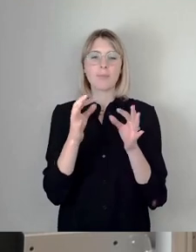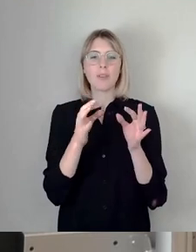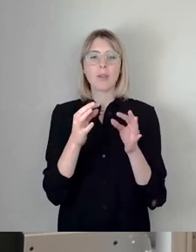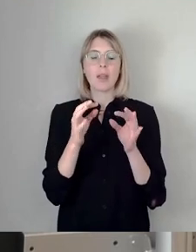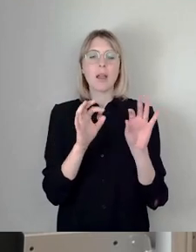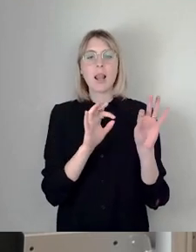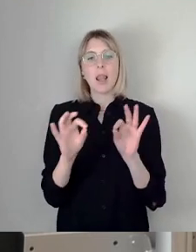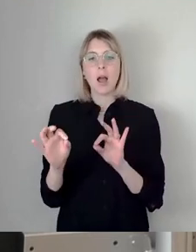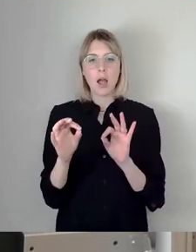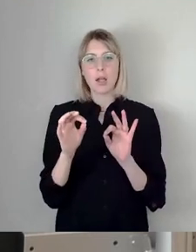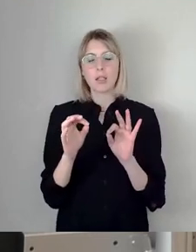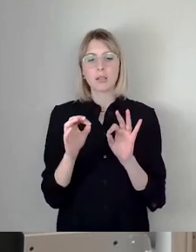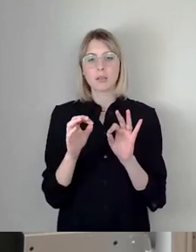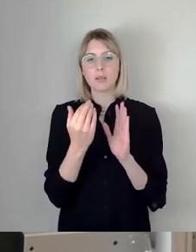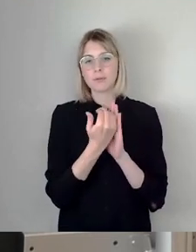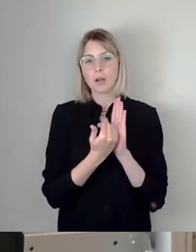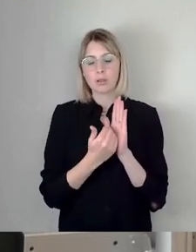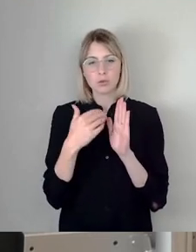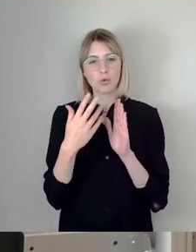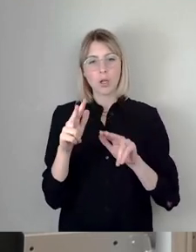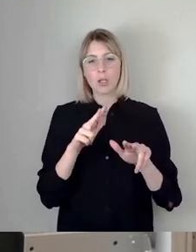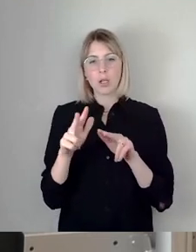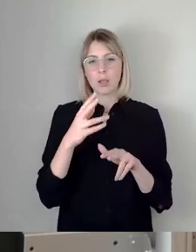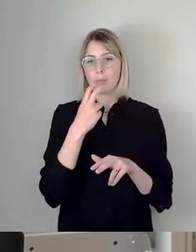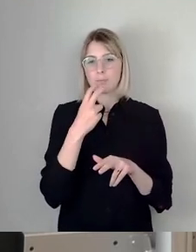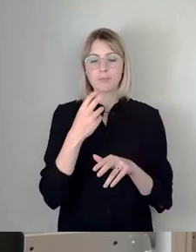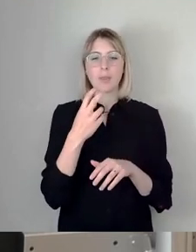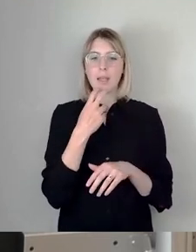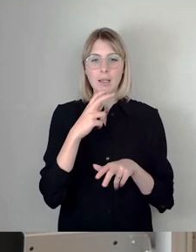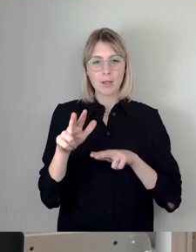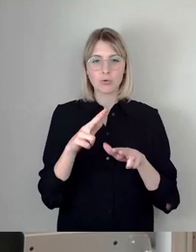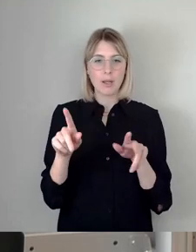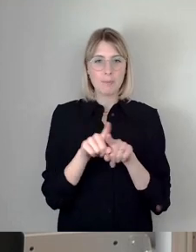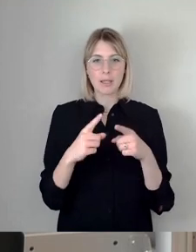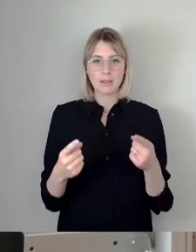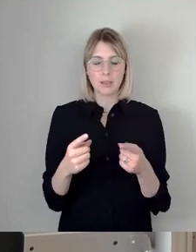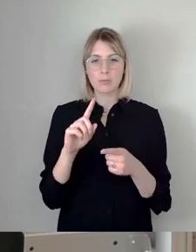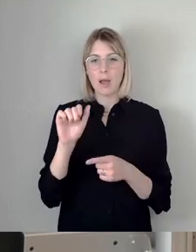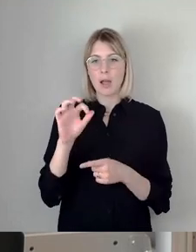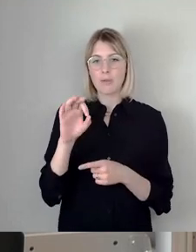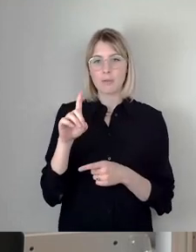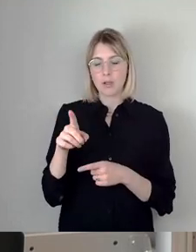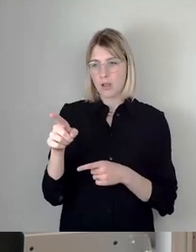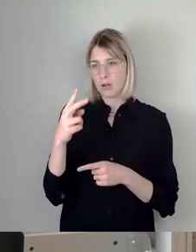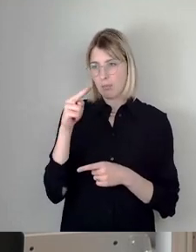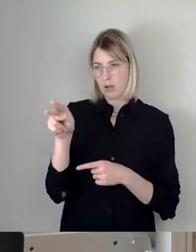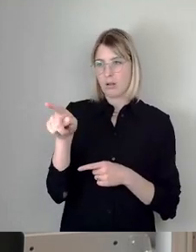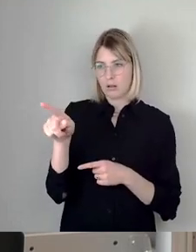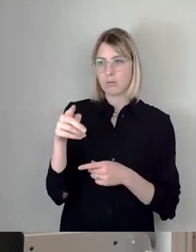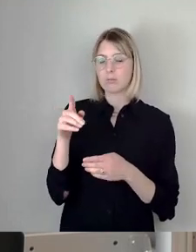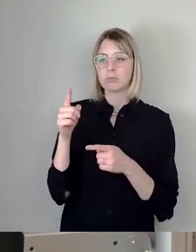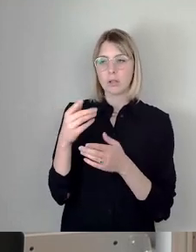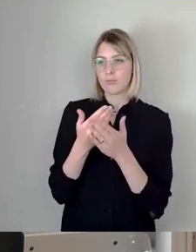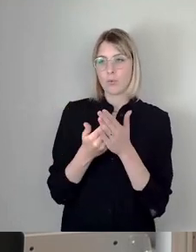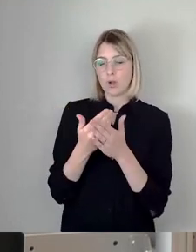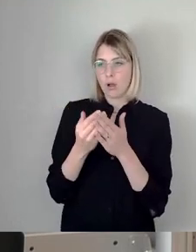Energiemanagement-Konzept passt. Und da muss ich mal Richtung AfD gucken. Also offensichtlich habt ihr mir richtig zugehört mit der Einsparung. Also das ging aus der Vorlage klar